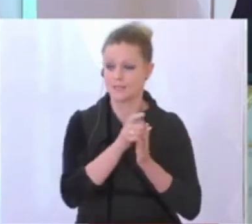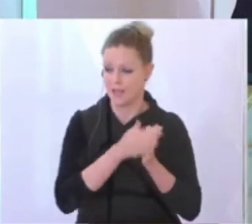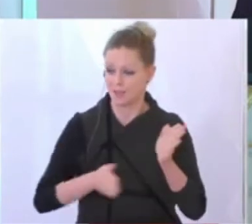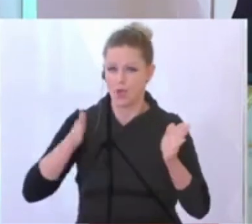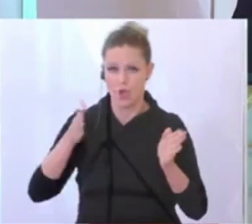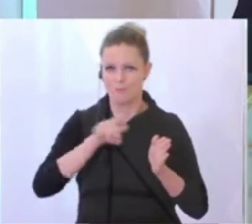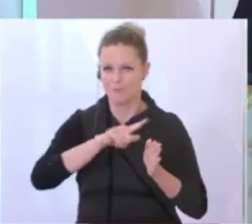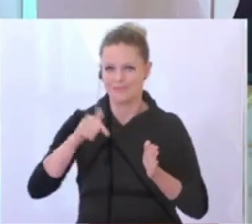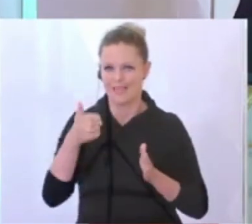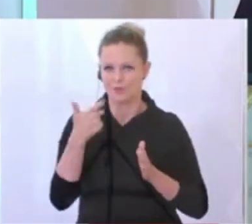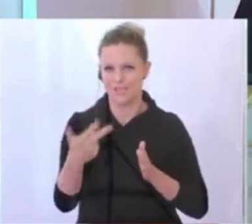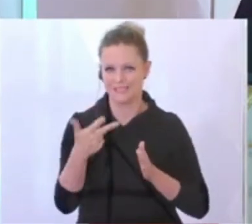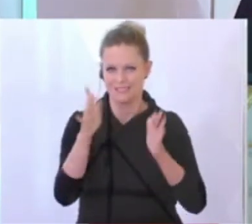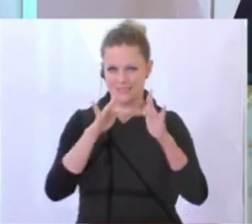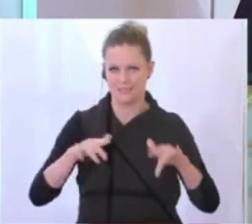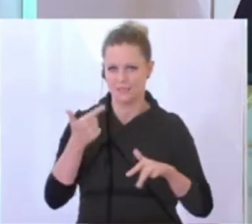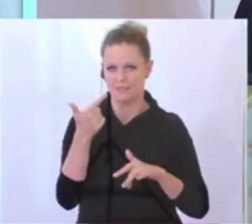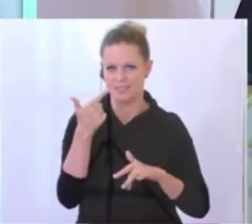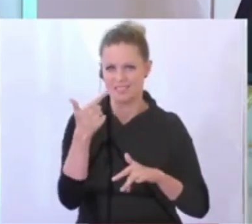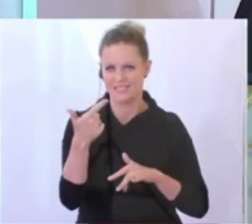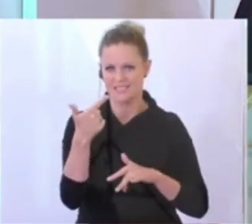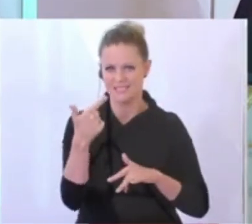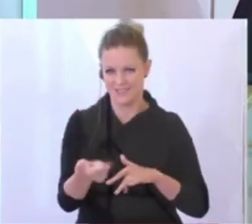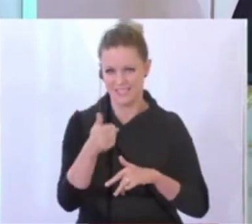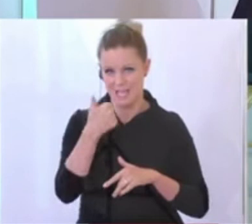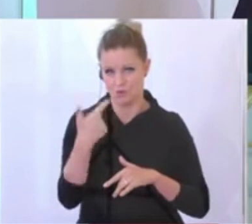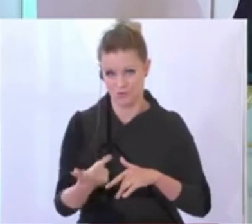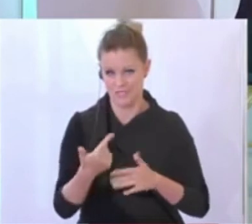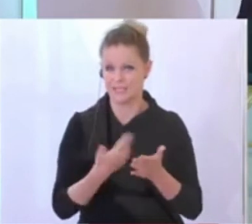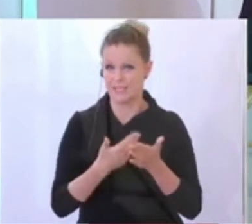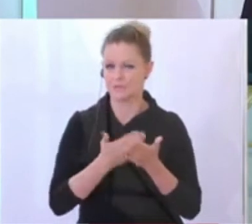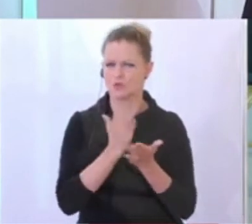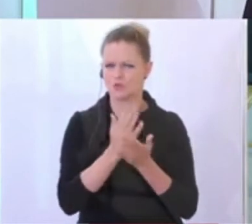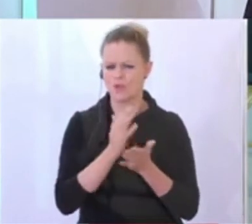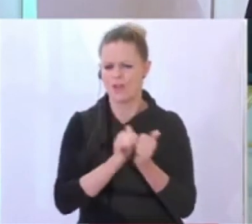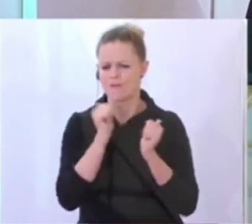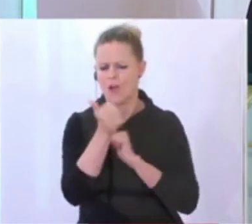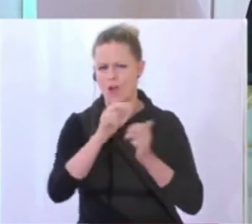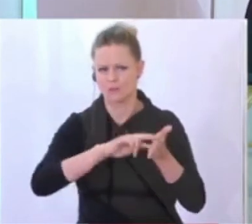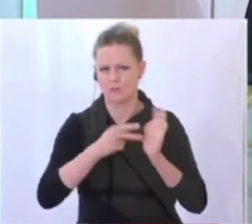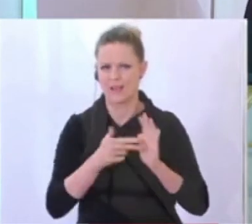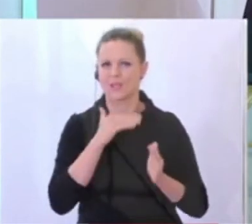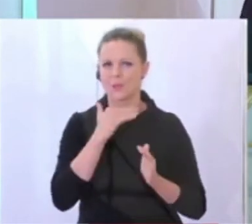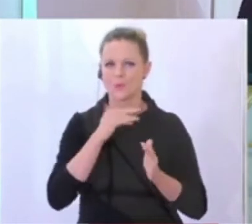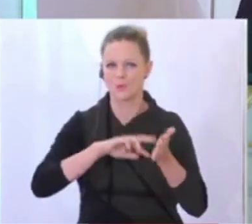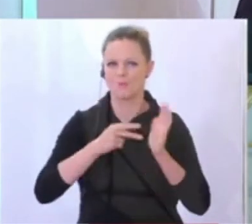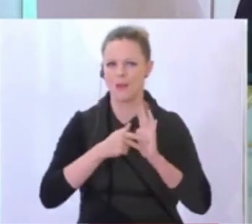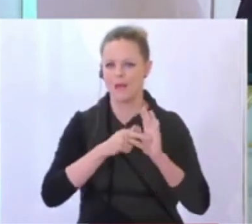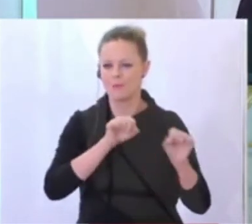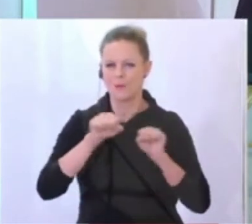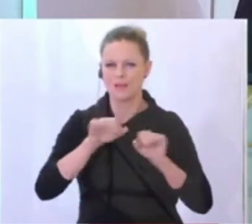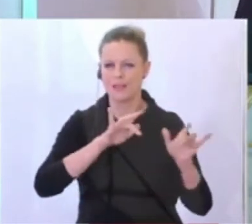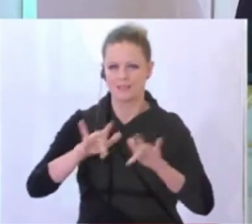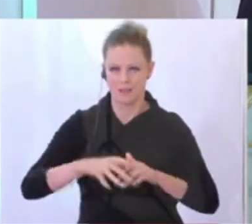bis 31. Dezember 2021. Also auch hier haben wir Vorsorge getroffen, dass genügend Planungszeitraum